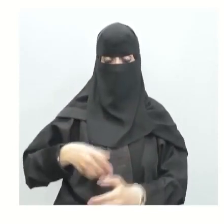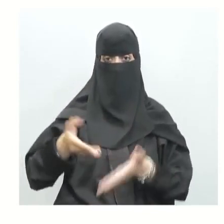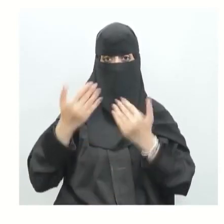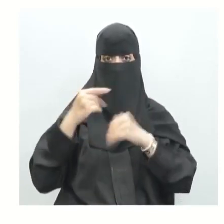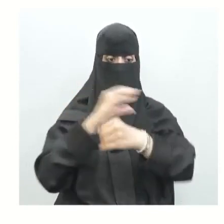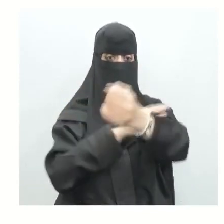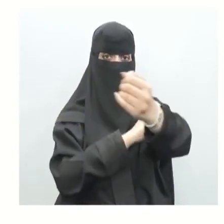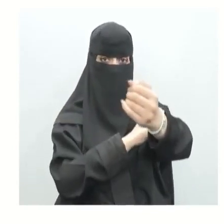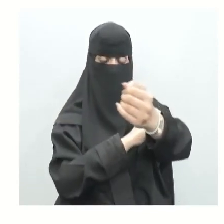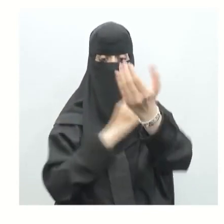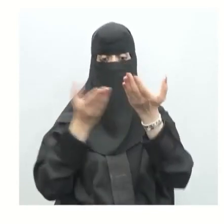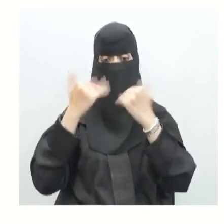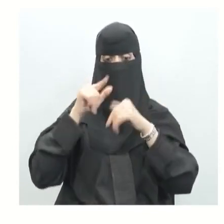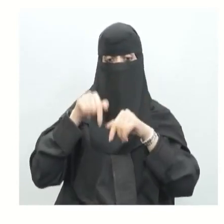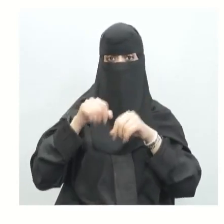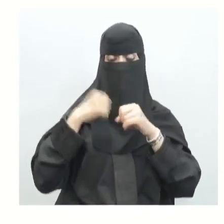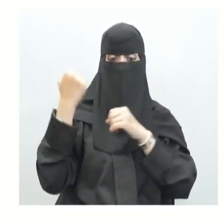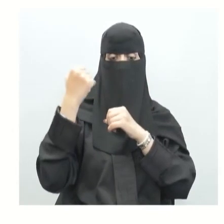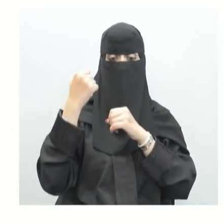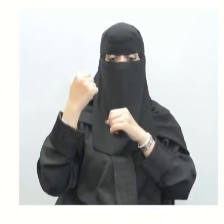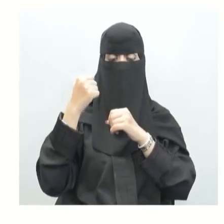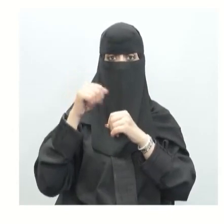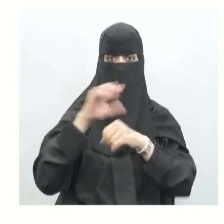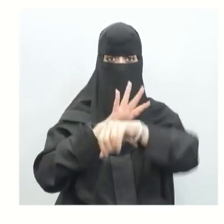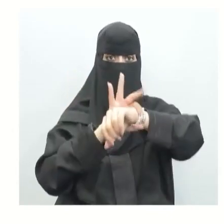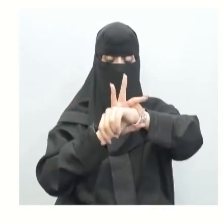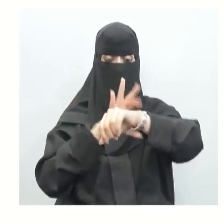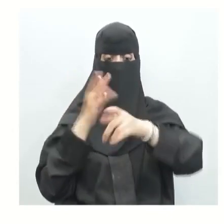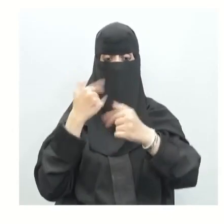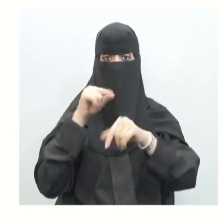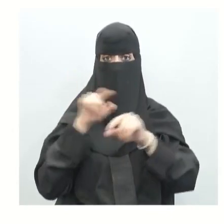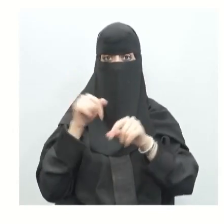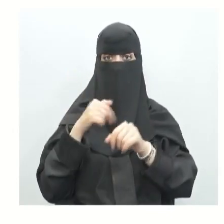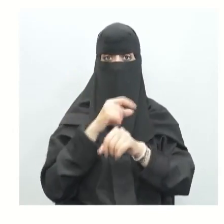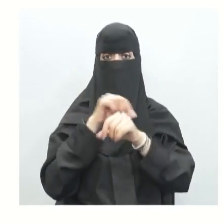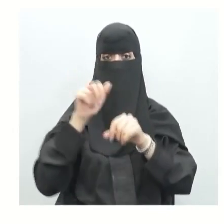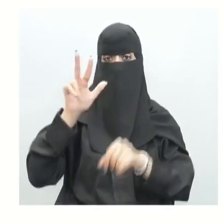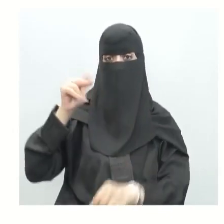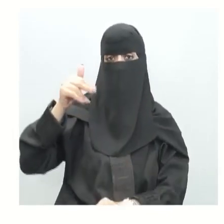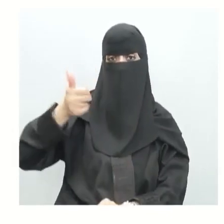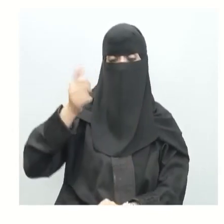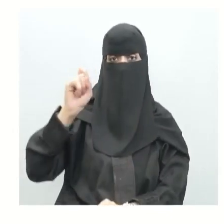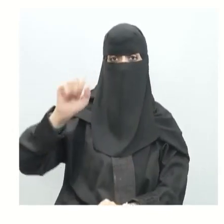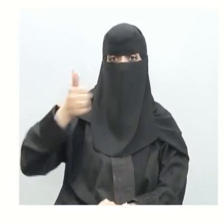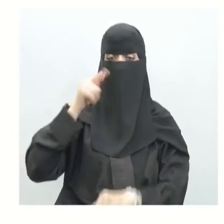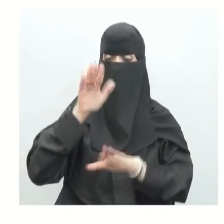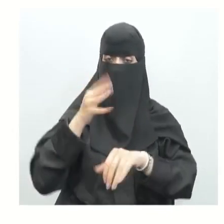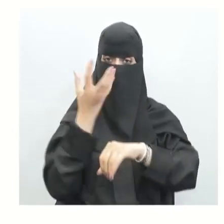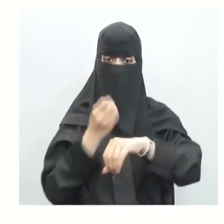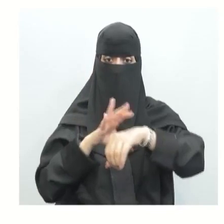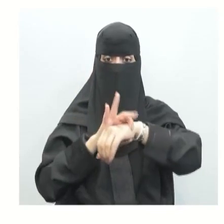العضلات في العظام في الغضاري مثل ما تعلمنا وأكدنا سويا سوف تخزن في العظام